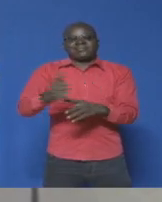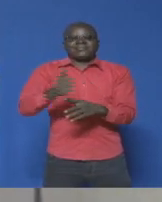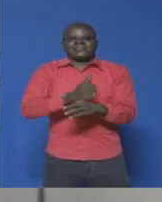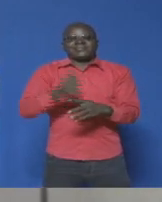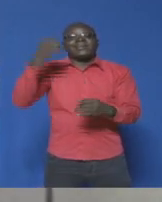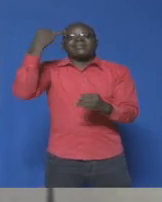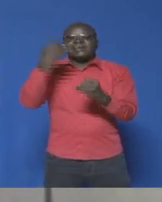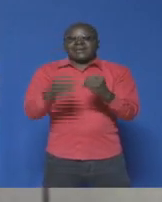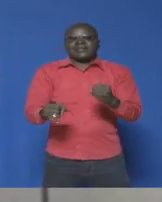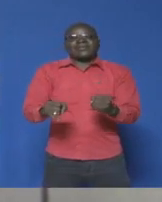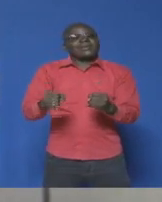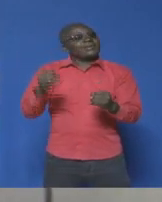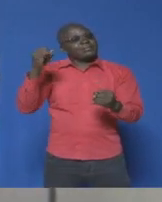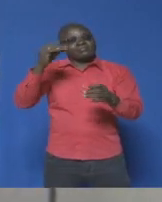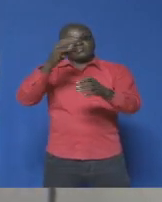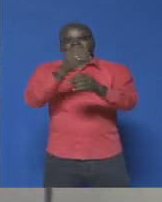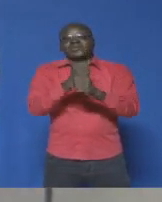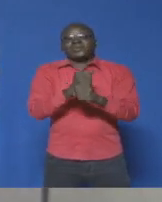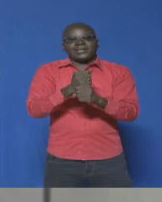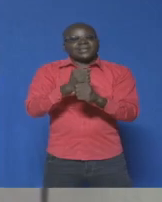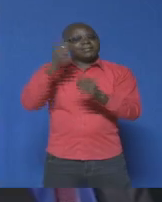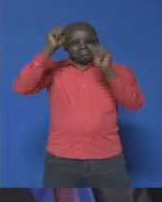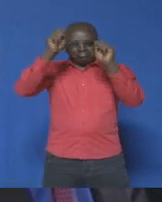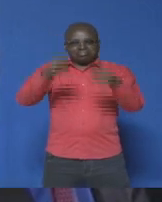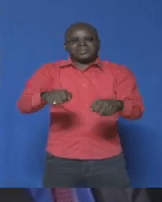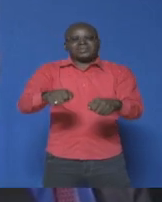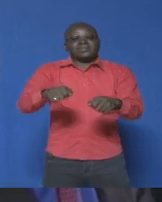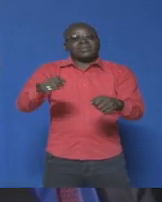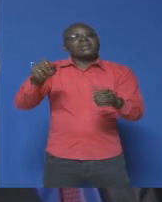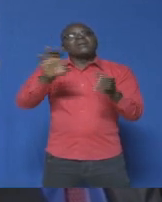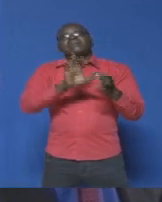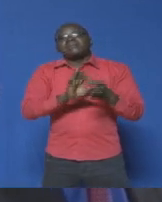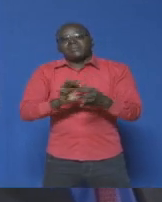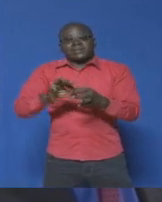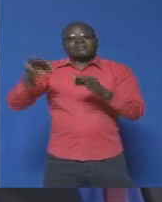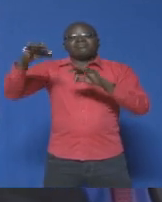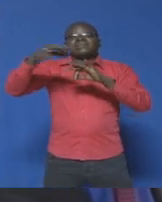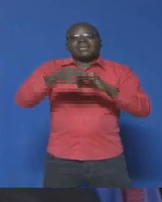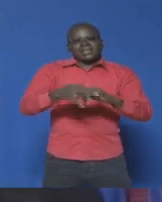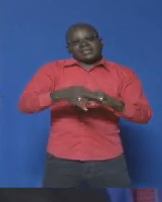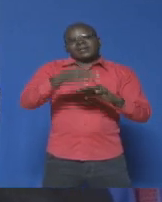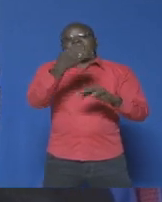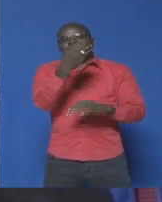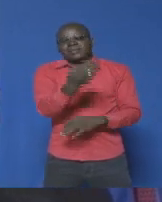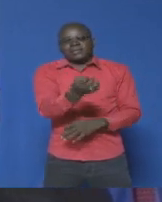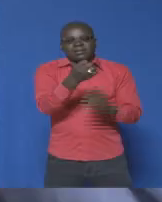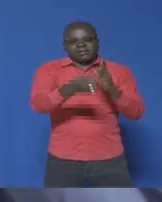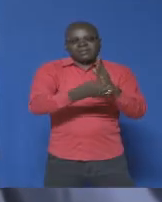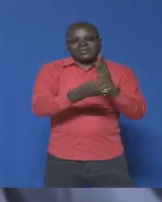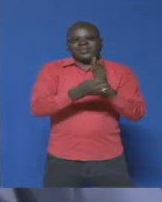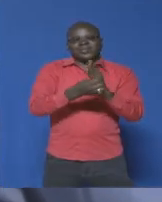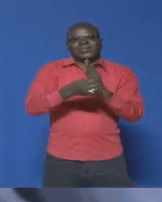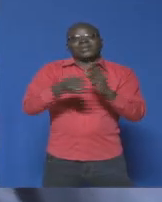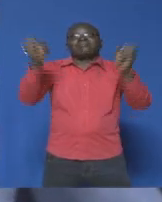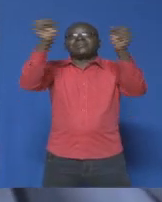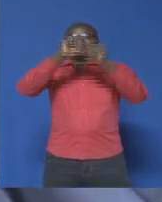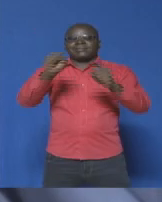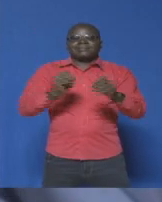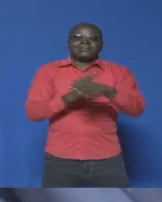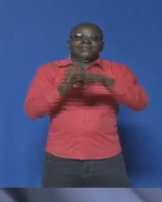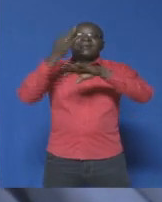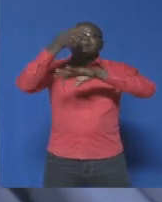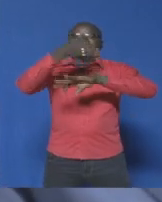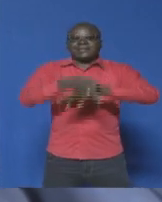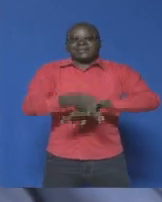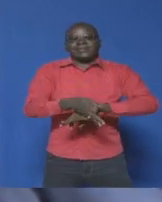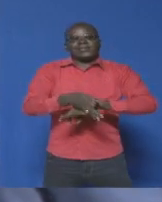'explorer les possibilités d'alliances économiques, stratégiques, à travers les jeunes